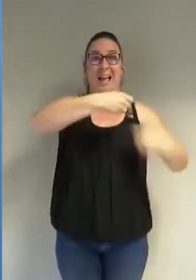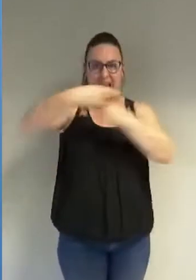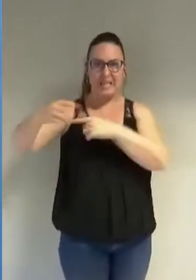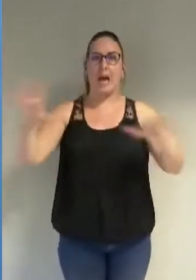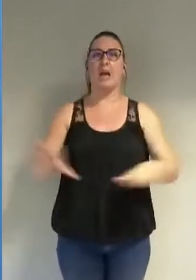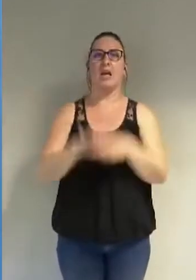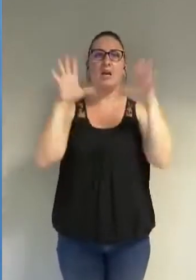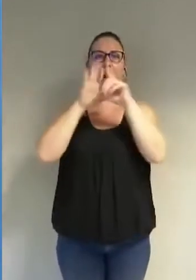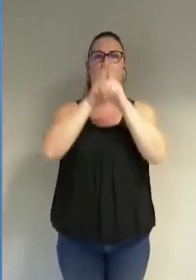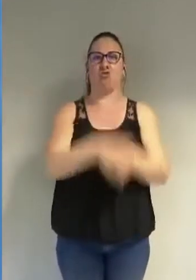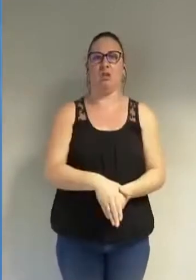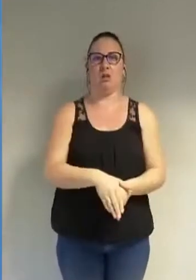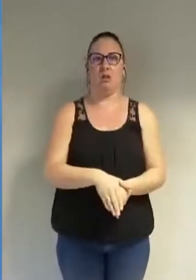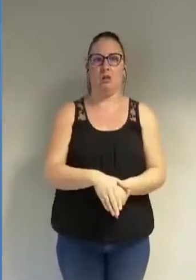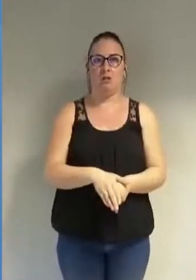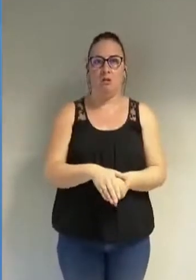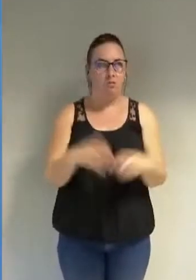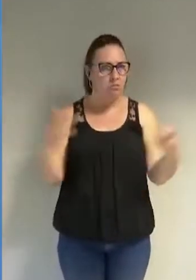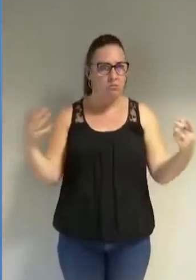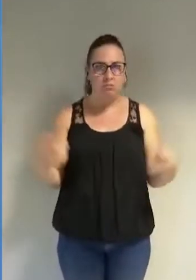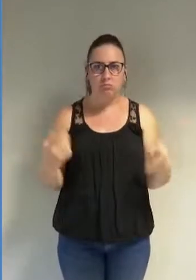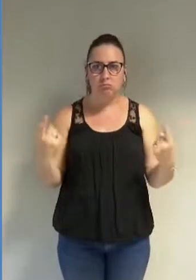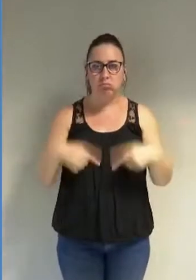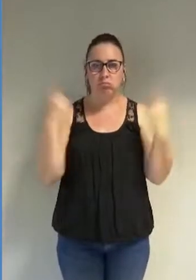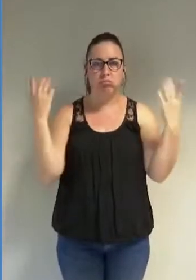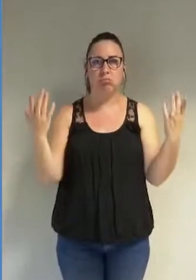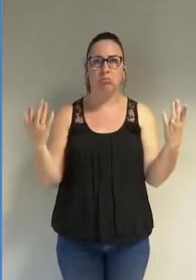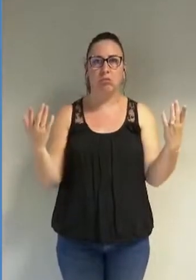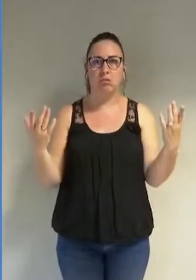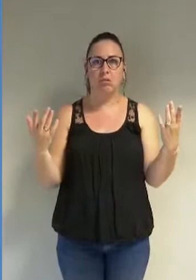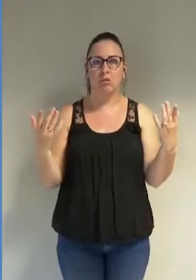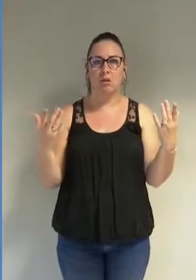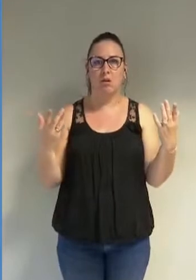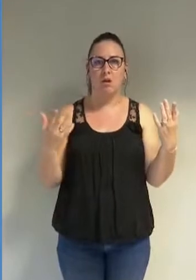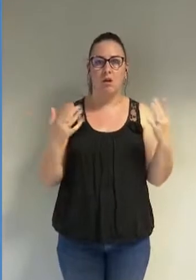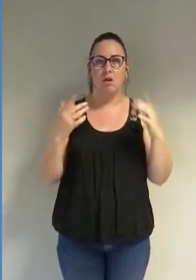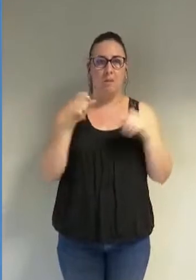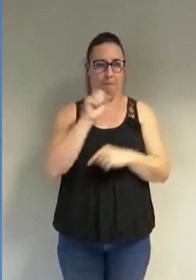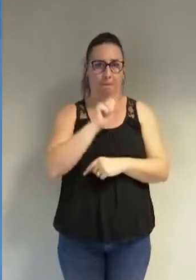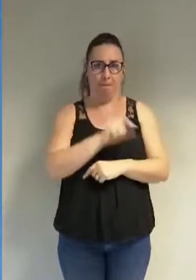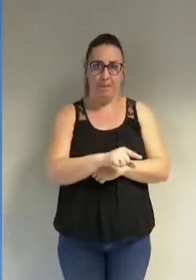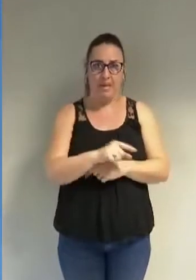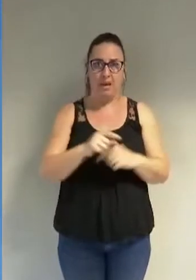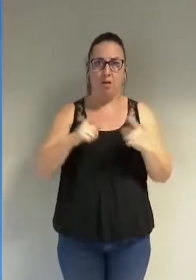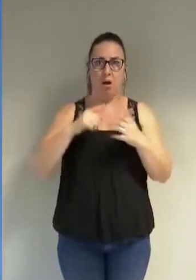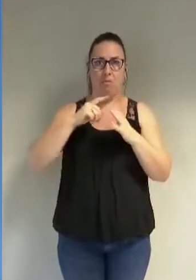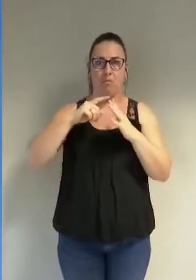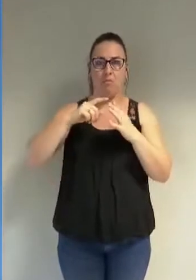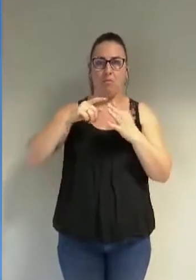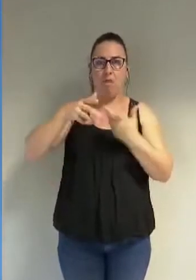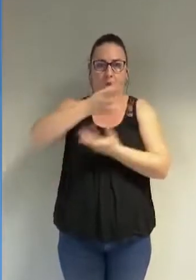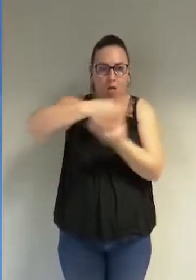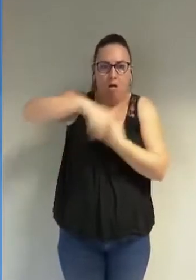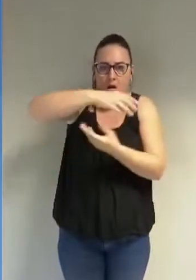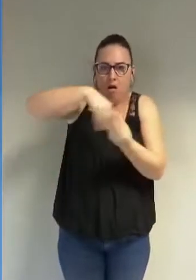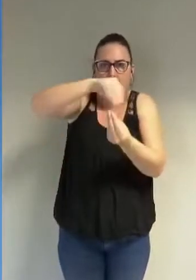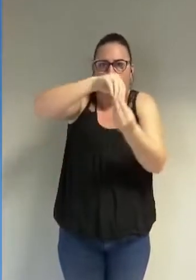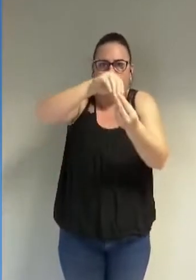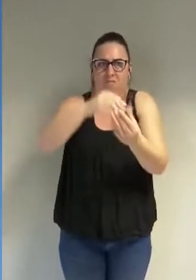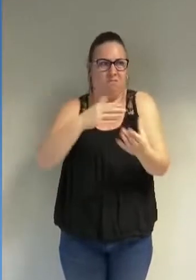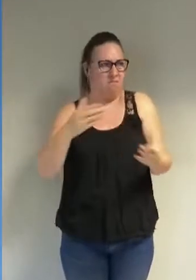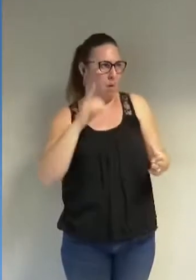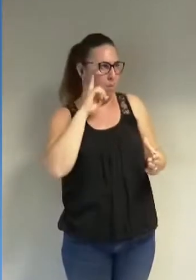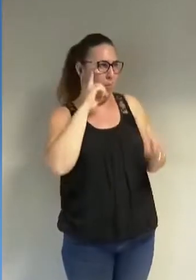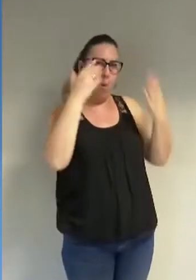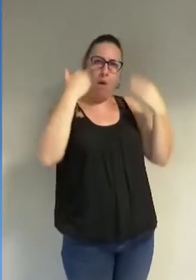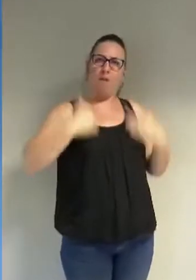encore une contradiction. Ce petit cercle ne représente que lui-même n'a pas la légitimité de parler